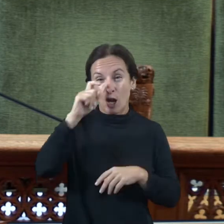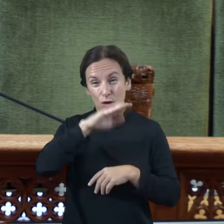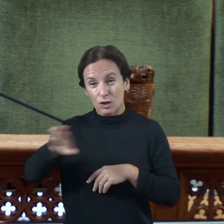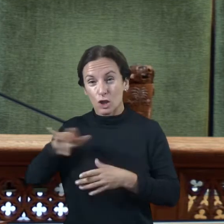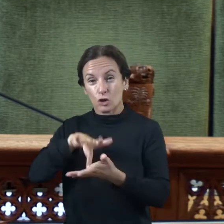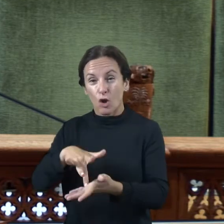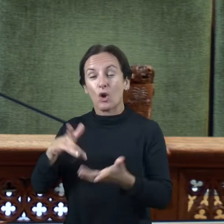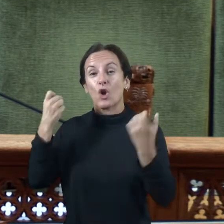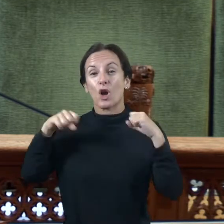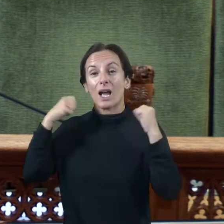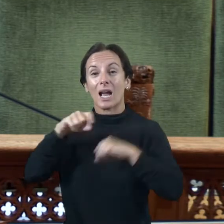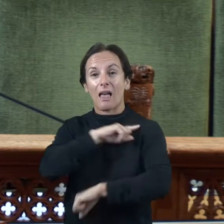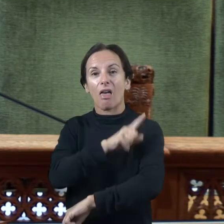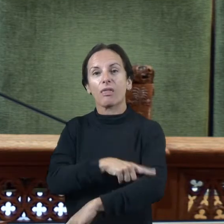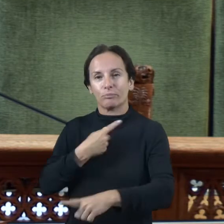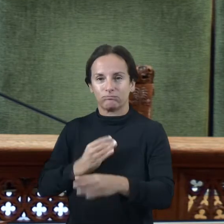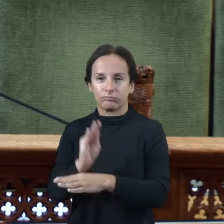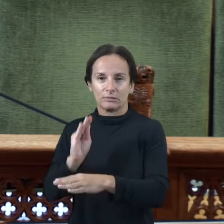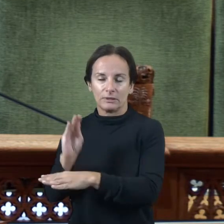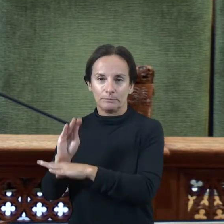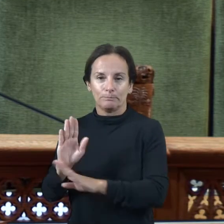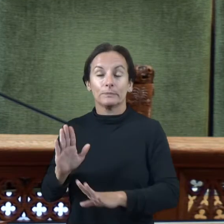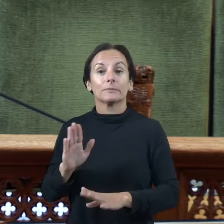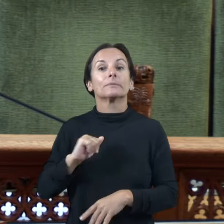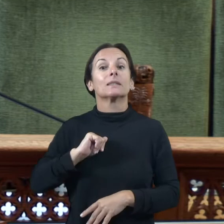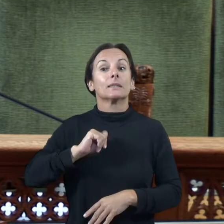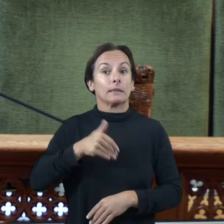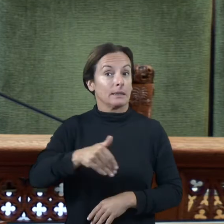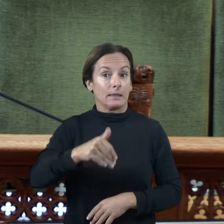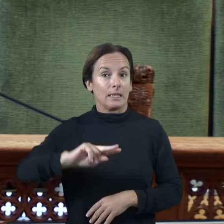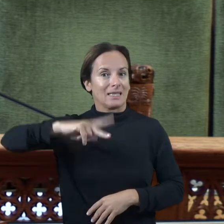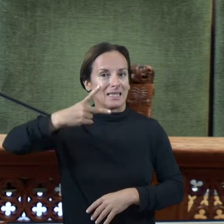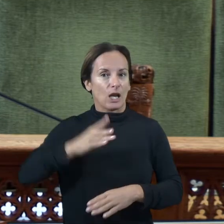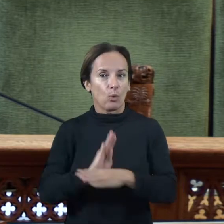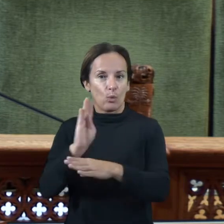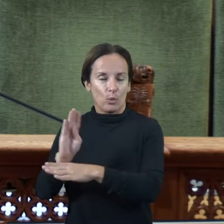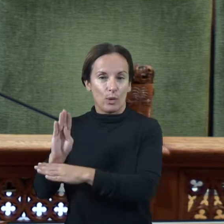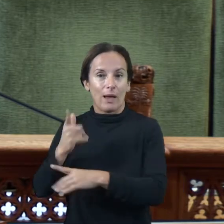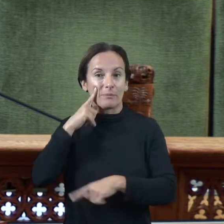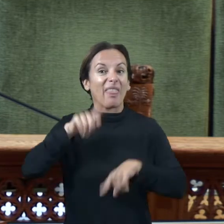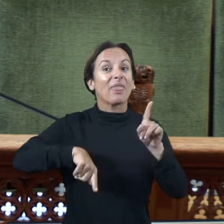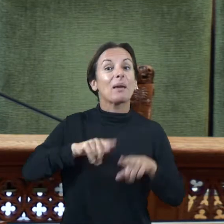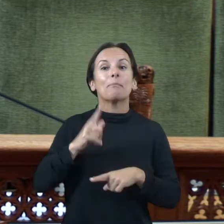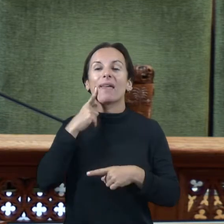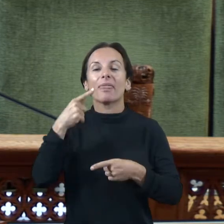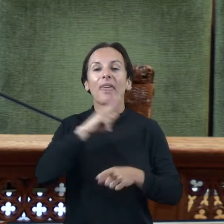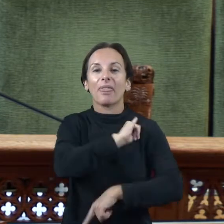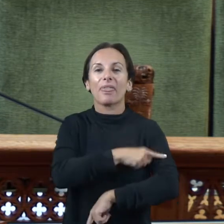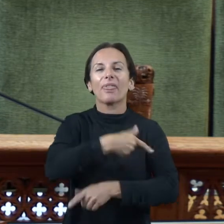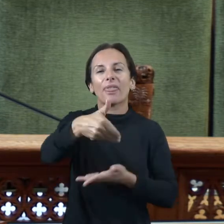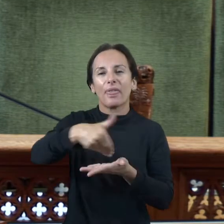funció un poquet de les necessitats que detectem del nostre teixit esportiu i de les entitats que realment fomenten la pràctica esportiva en els